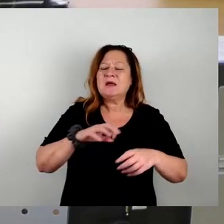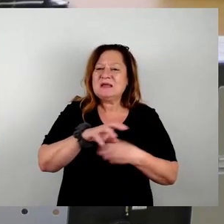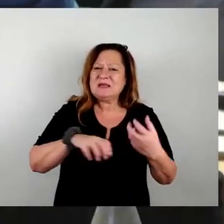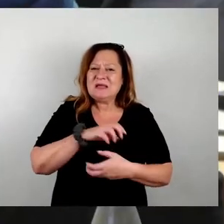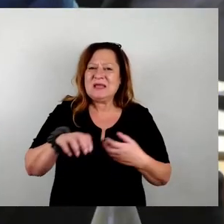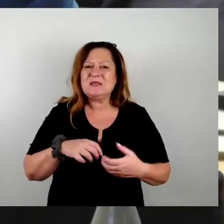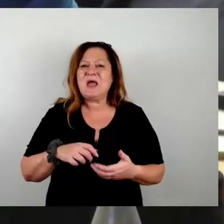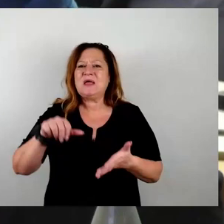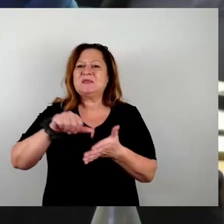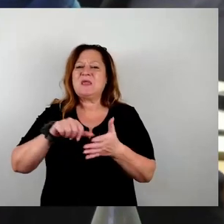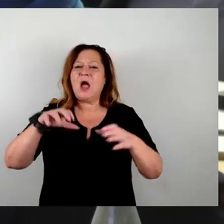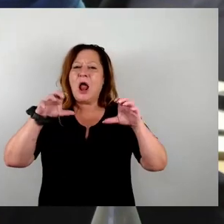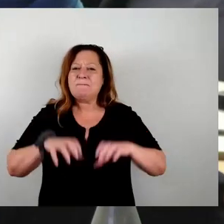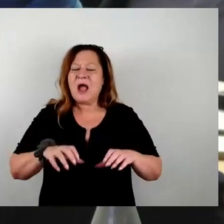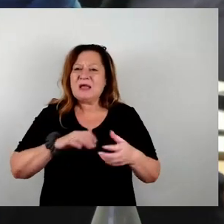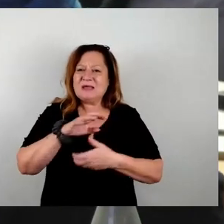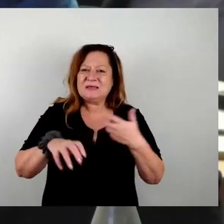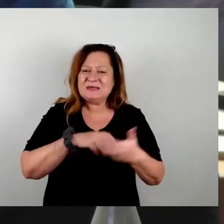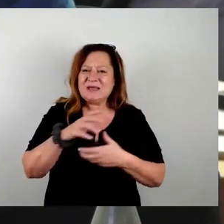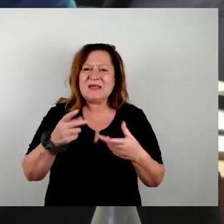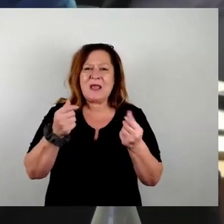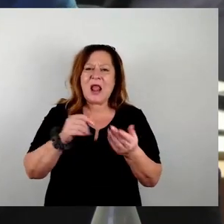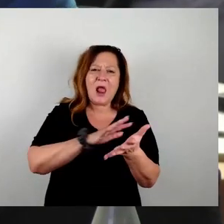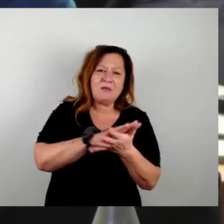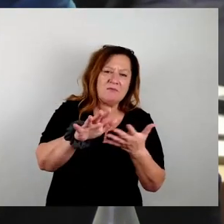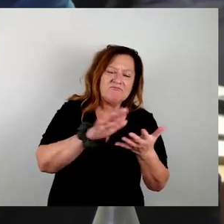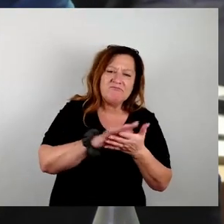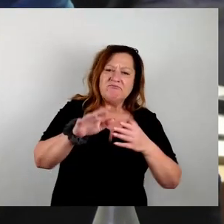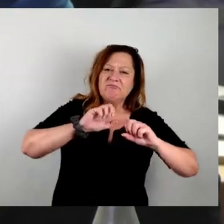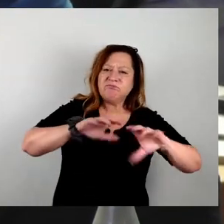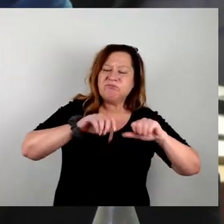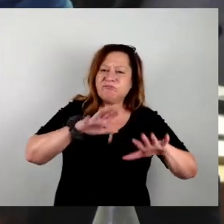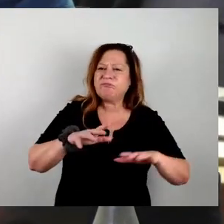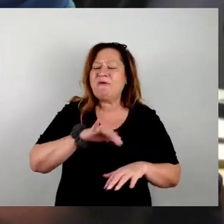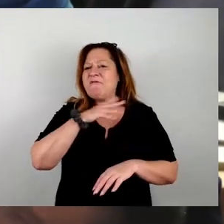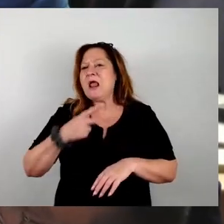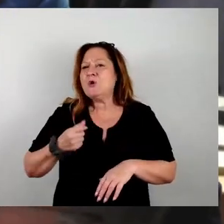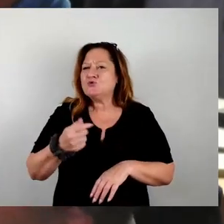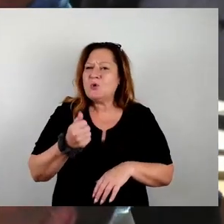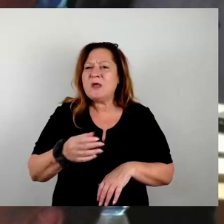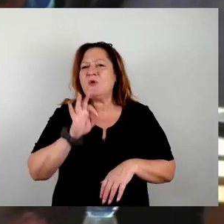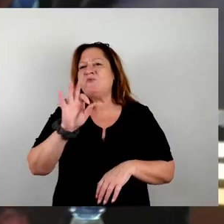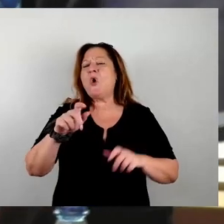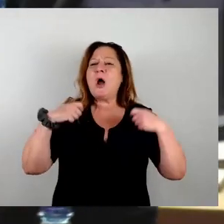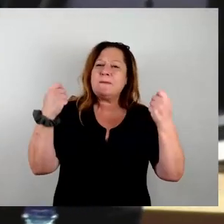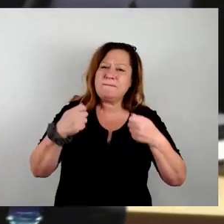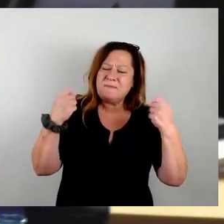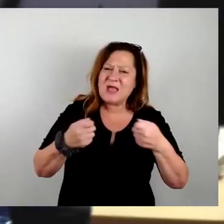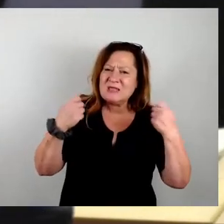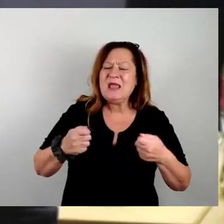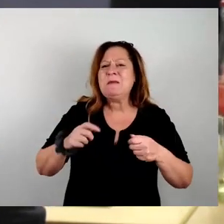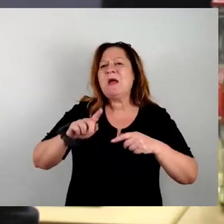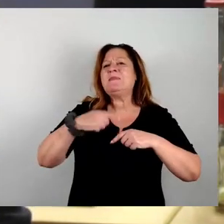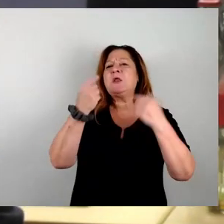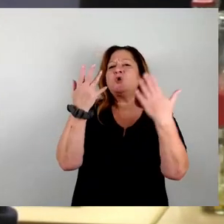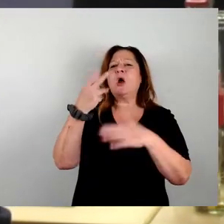Zentralbanken, die Gelder ausschütten und endlose Subventionen für Betriebe, die 29 Milliarden Euro Gewinn